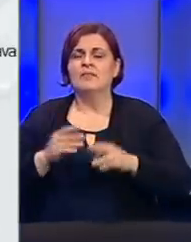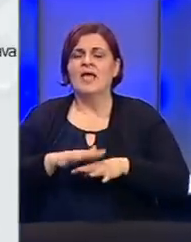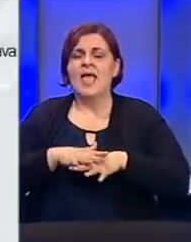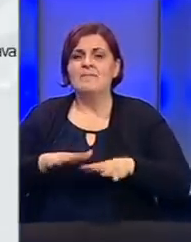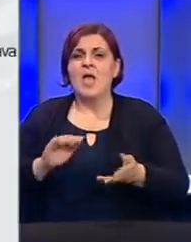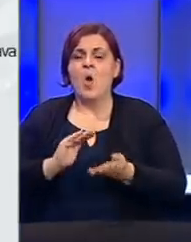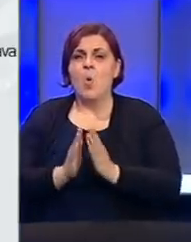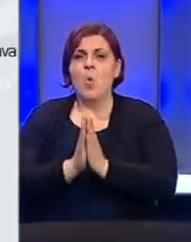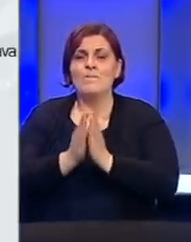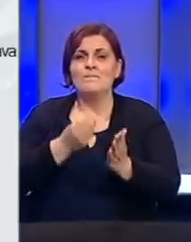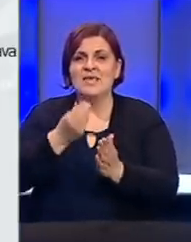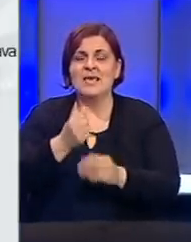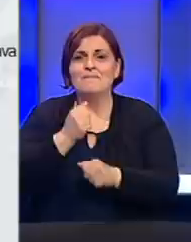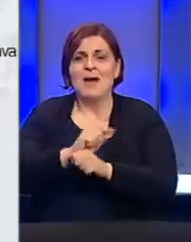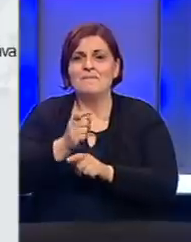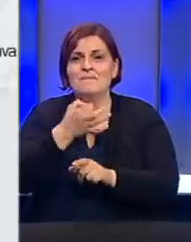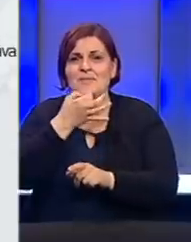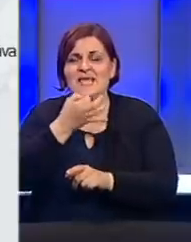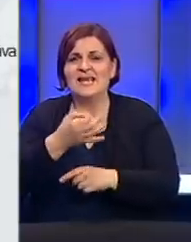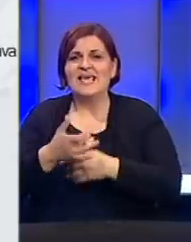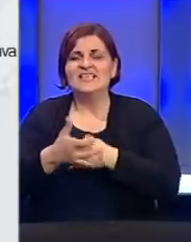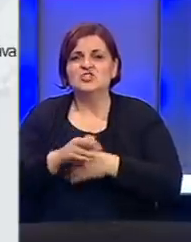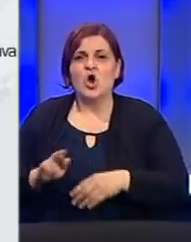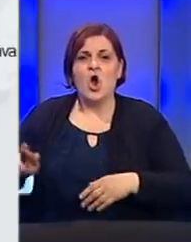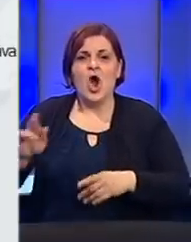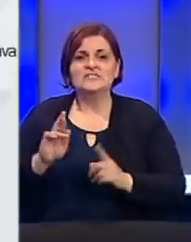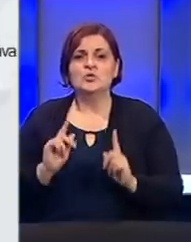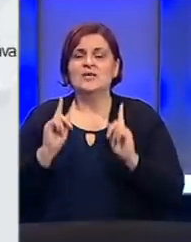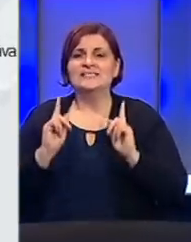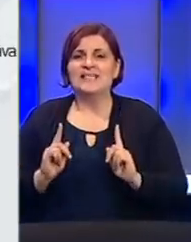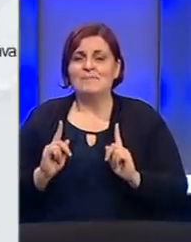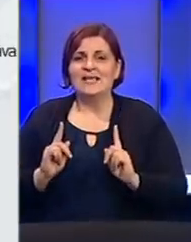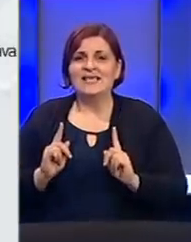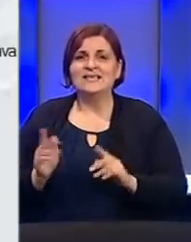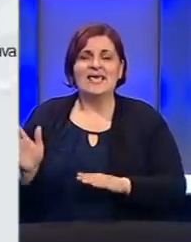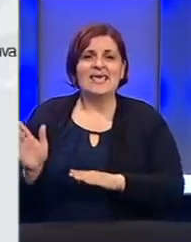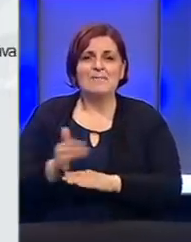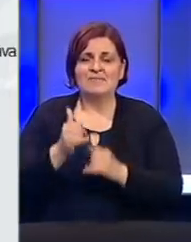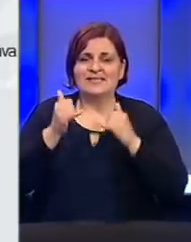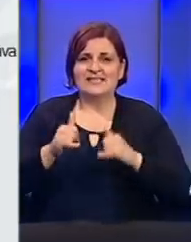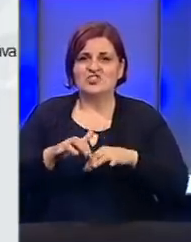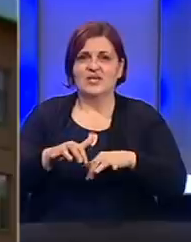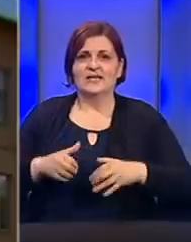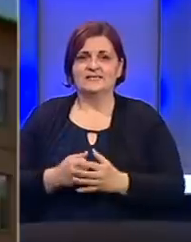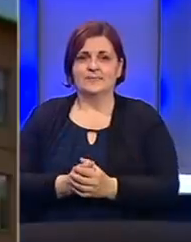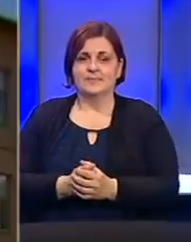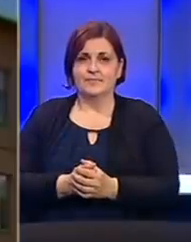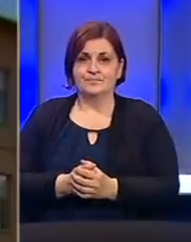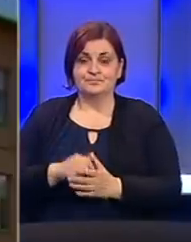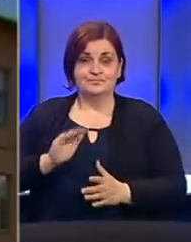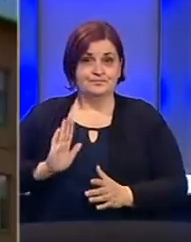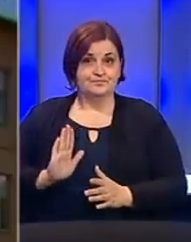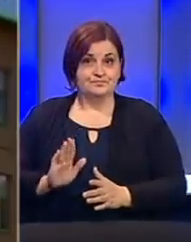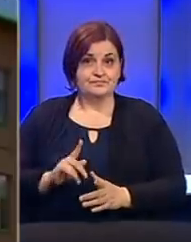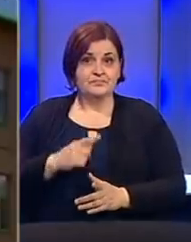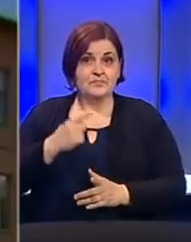umjesto misnim obredima bave pitanjima za socioekonomsku stabilizaciju i nadilaženje trenutne krize. U trenucima